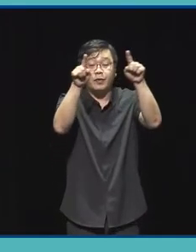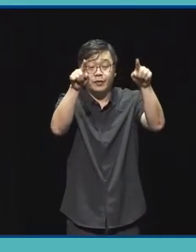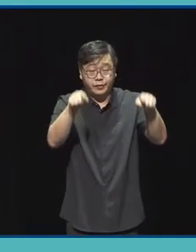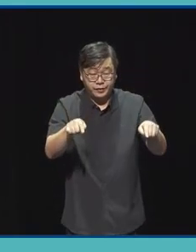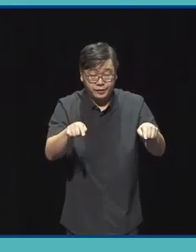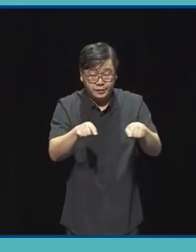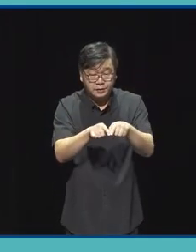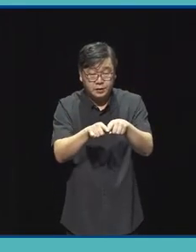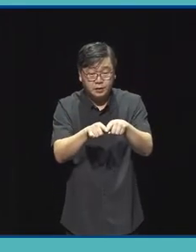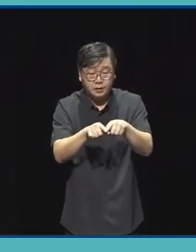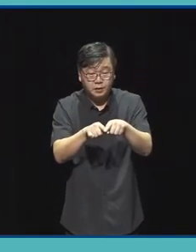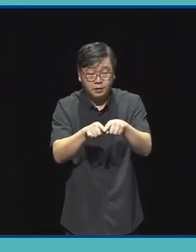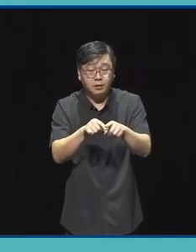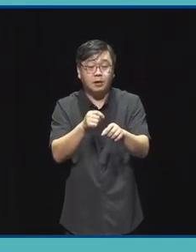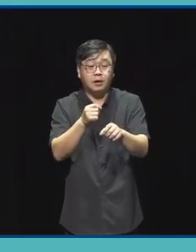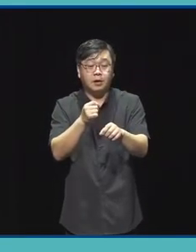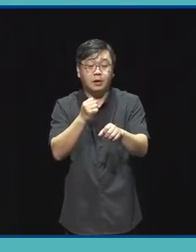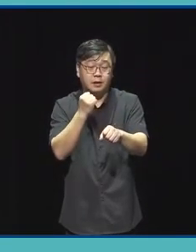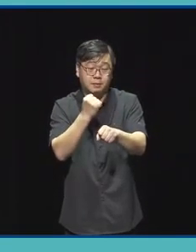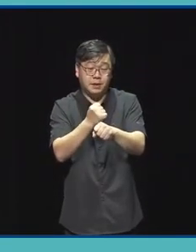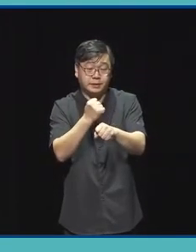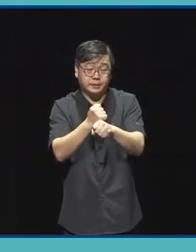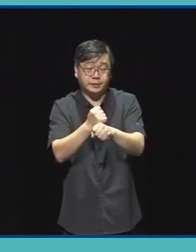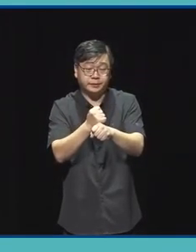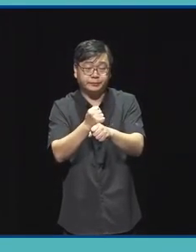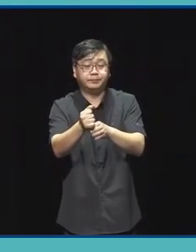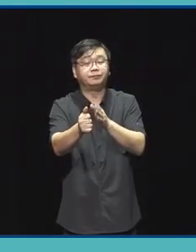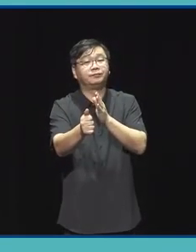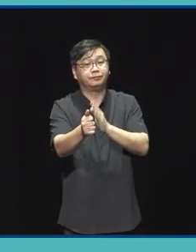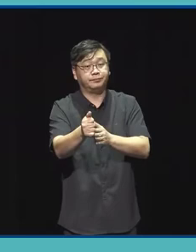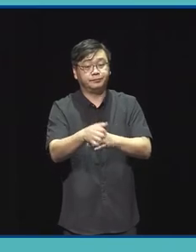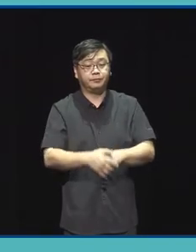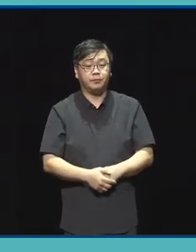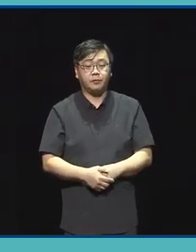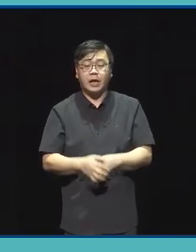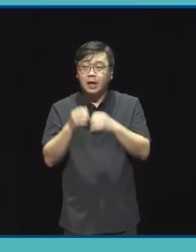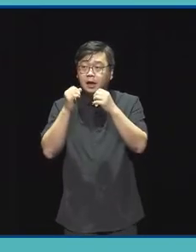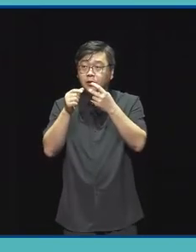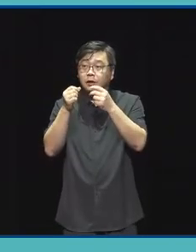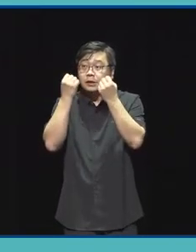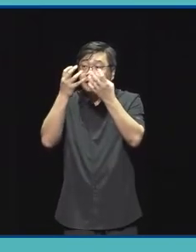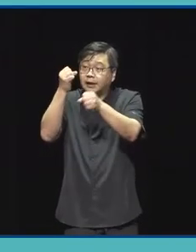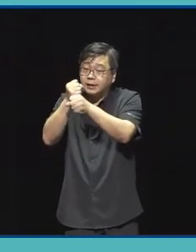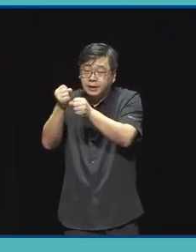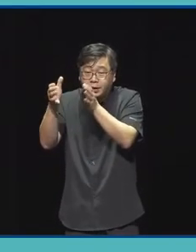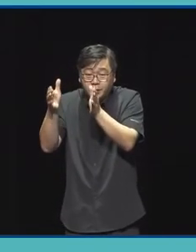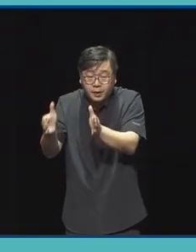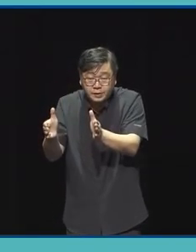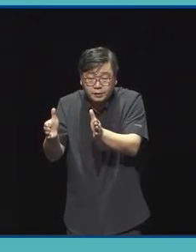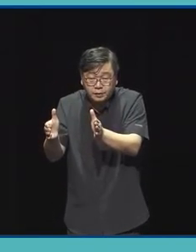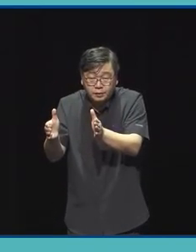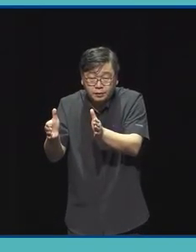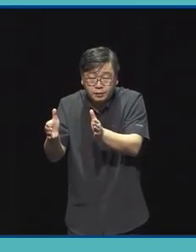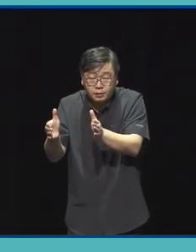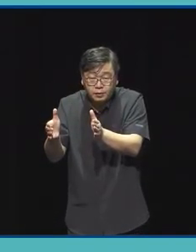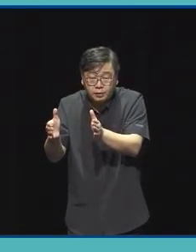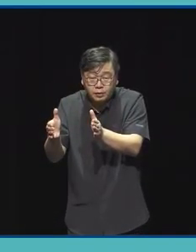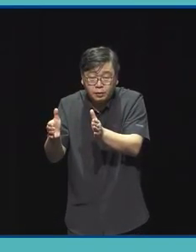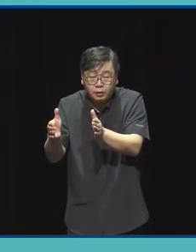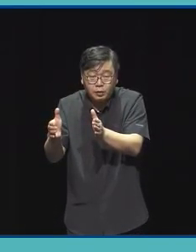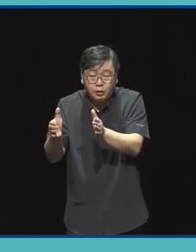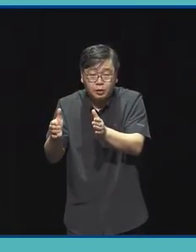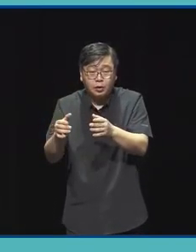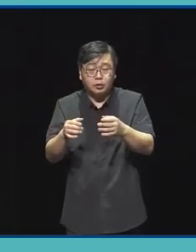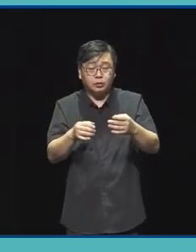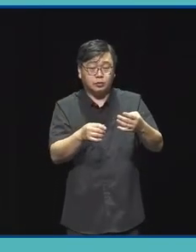누리집에서 다운로드 받을 수 있는 지원 신청서를 적성하셔야 되는 것이고요 창작의 과정과 유형 1은 선택적으로 기존 작업에